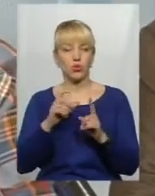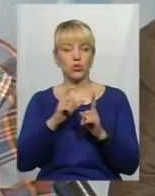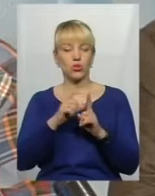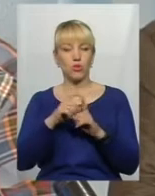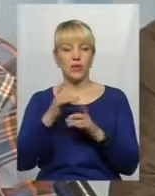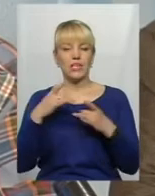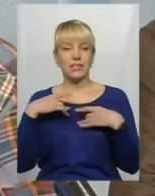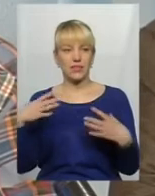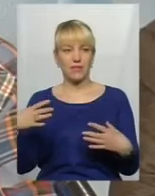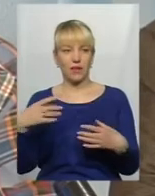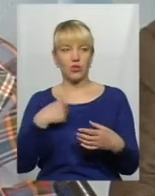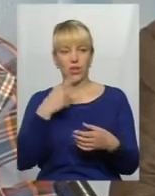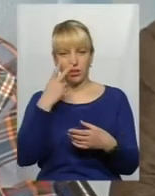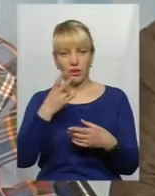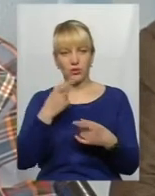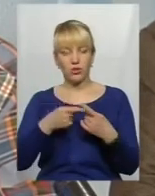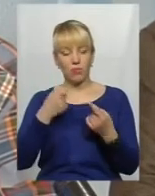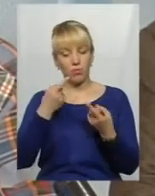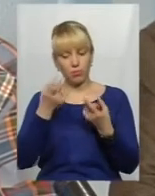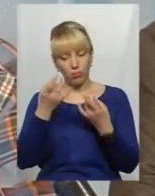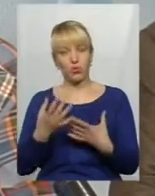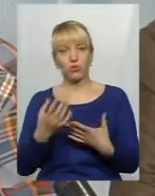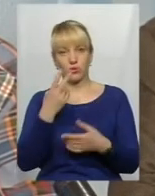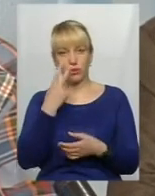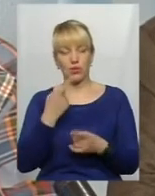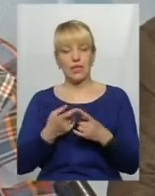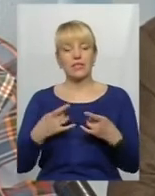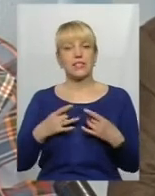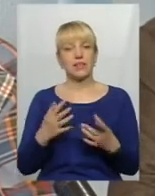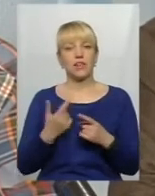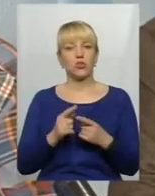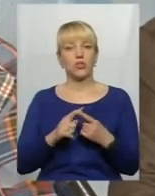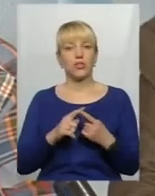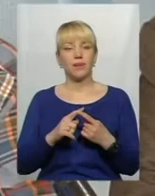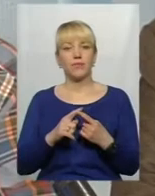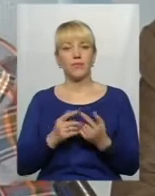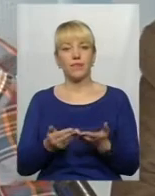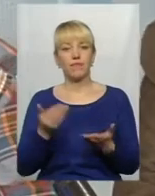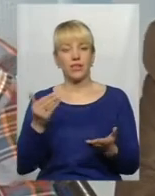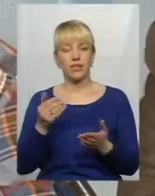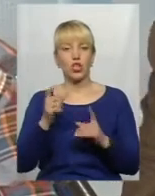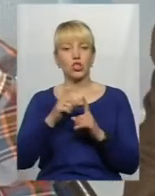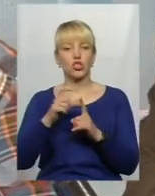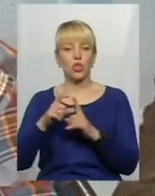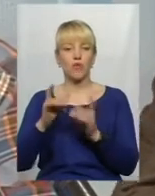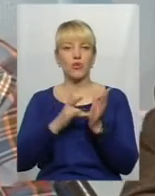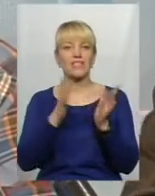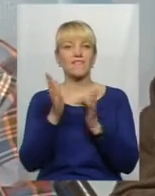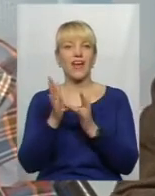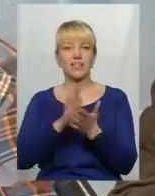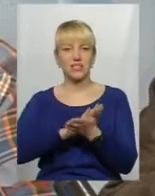свято, ну, я це дивлюсь трошки простіше. Свято, це нашою мовою, це від слова святість, святе, тобто